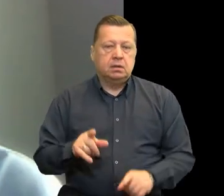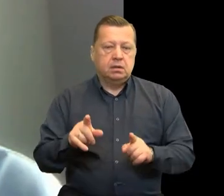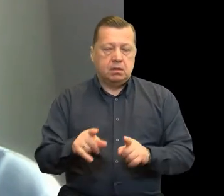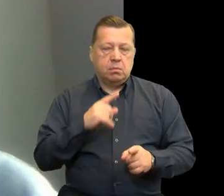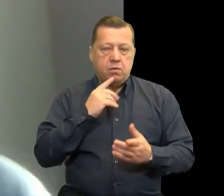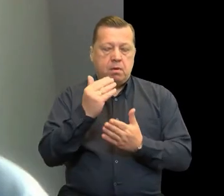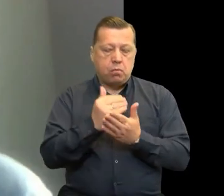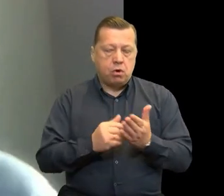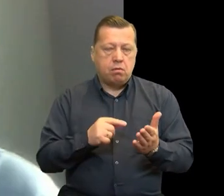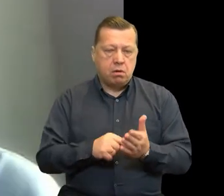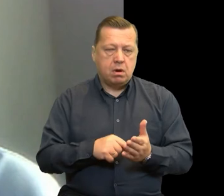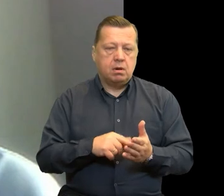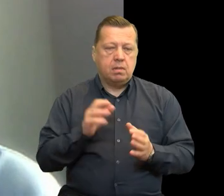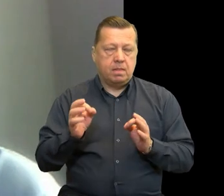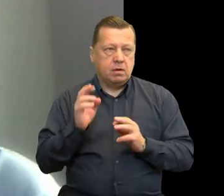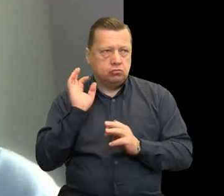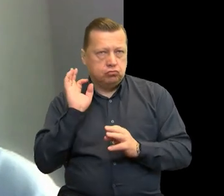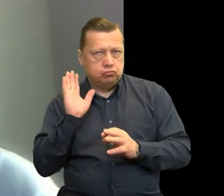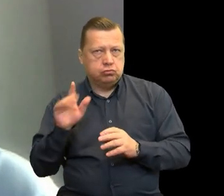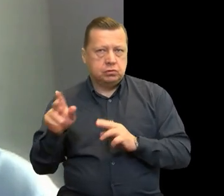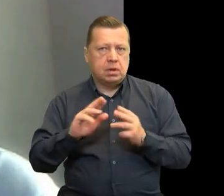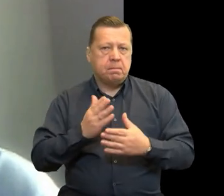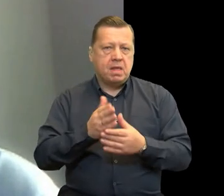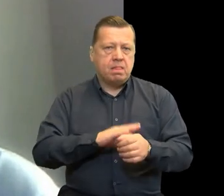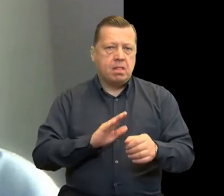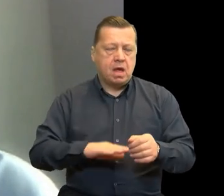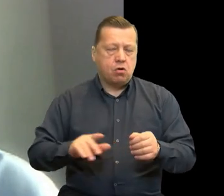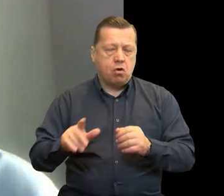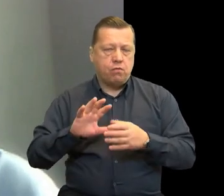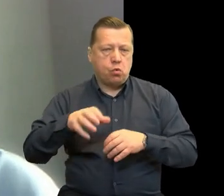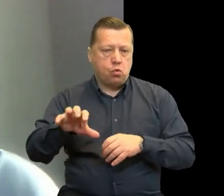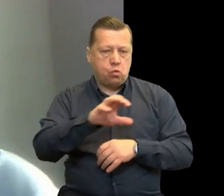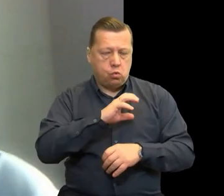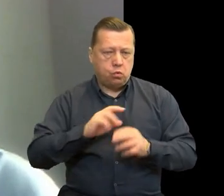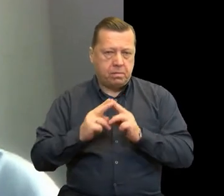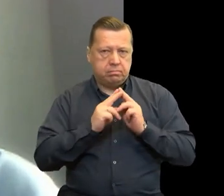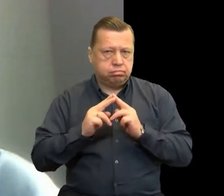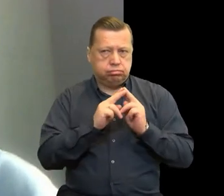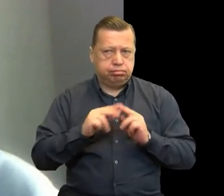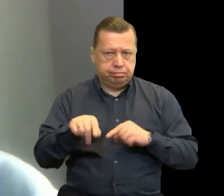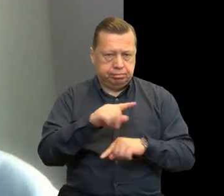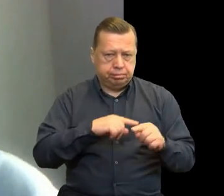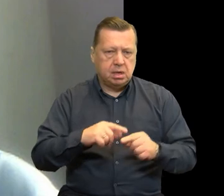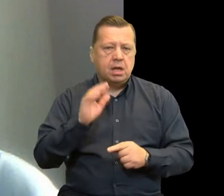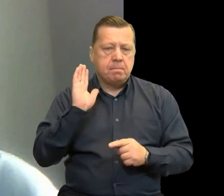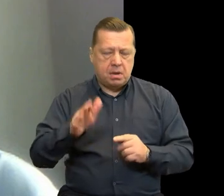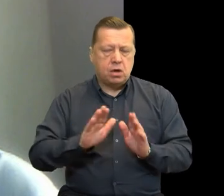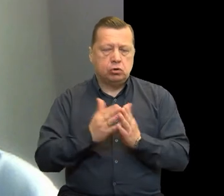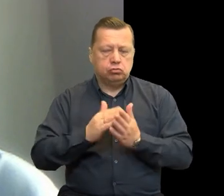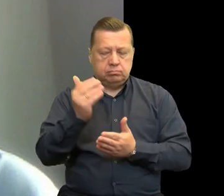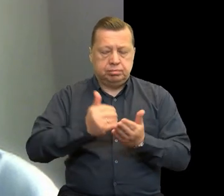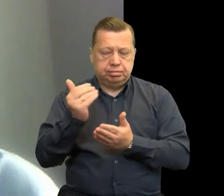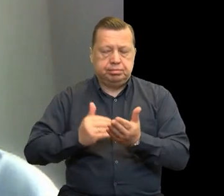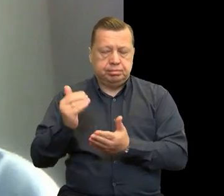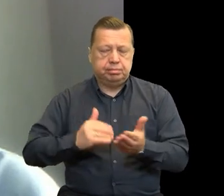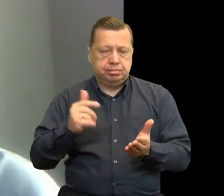są teraz uzgadniane w grupach międzynarodowych i zostaną wszystkie opisane w podręcznikach programowych oraz